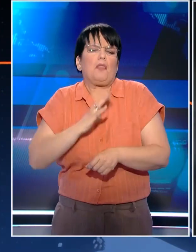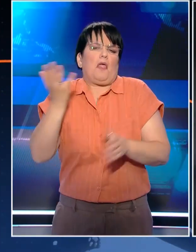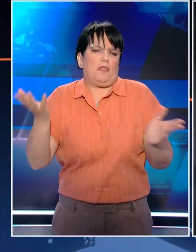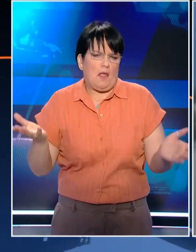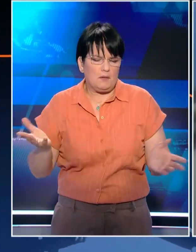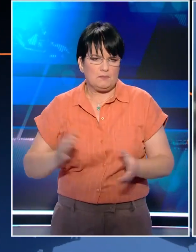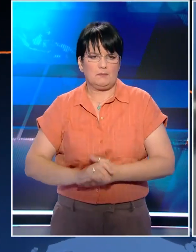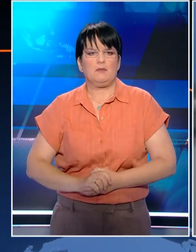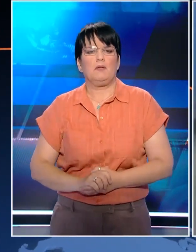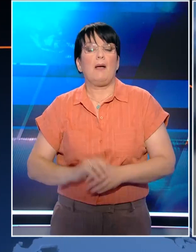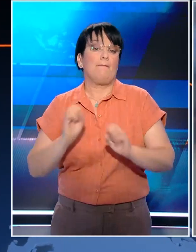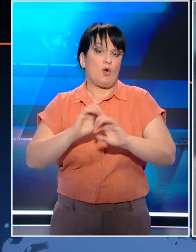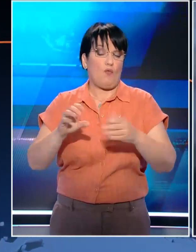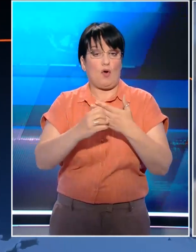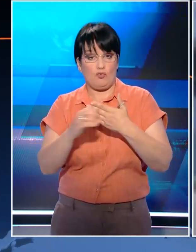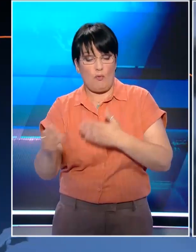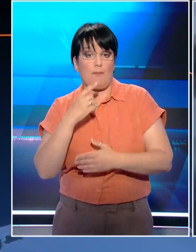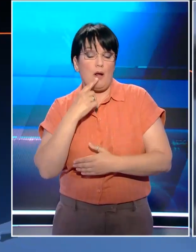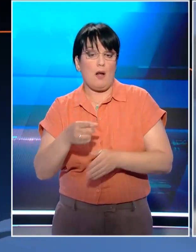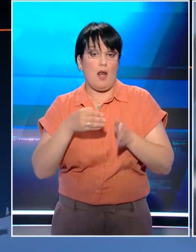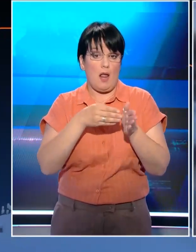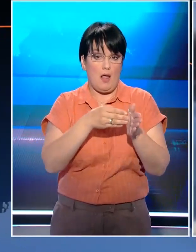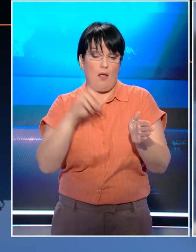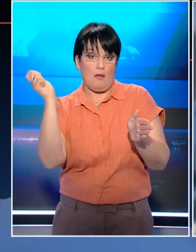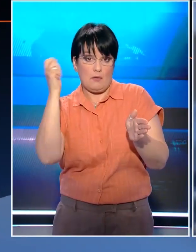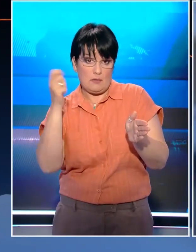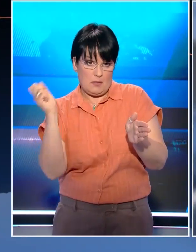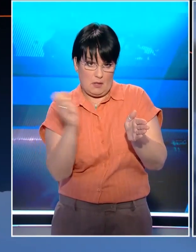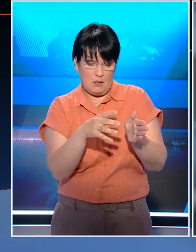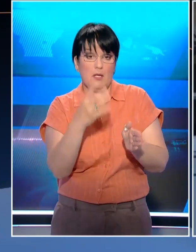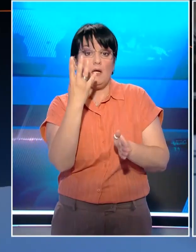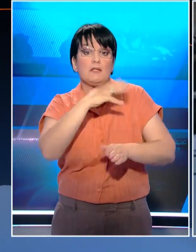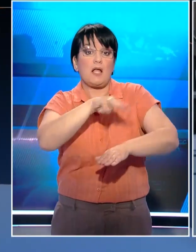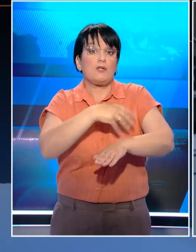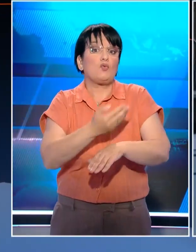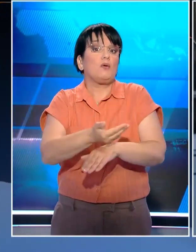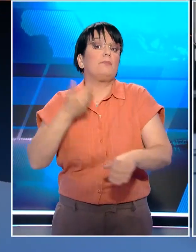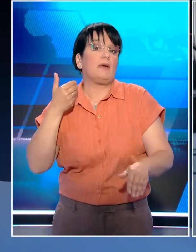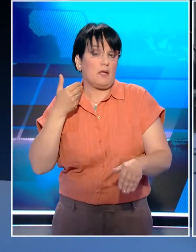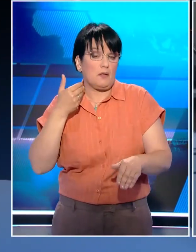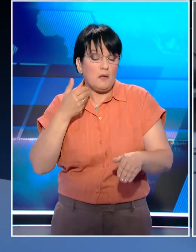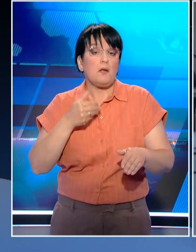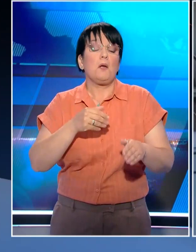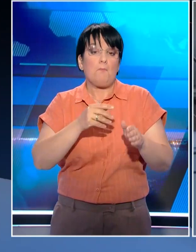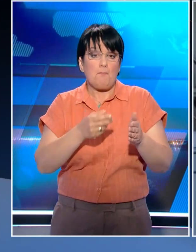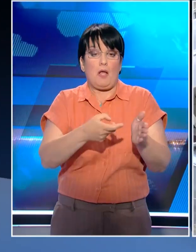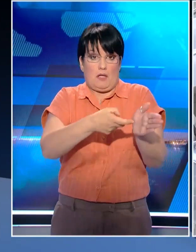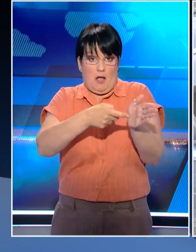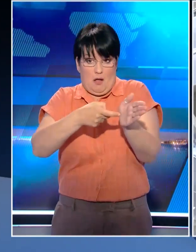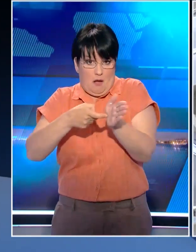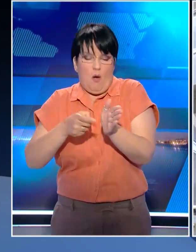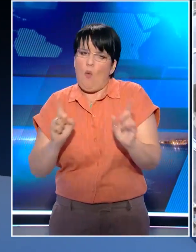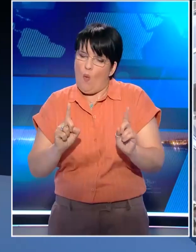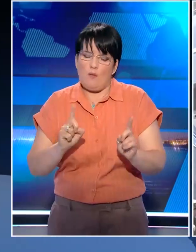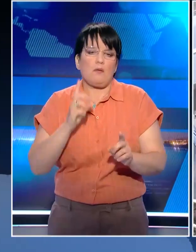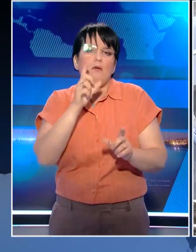πέταξαν στη θάλασσα. Πληροφορίες του Open αναφέρουν πως το λιμενικό έριξε σκηνή στο αλλιευτικό τουλάχιστον τέσσερις ώρες πριν το ναυάγιο και αυτό όχι για να ρημουλκηθεί το σκάφος, αλλά